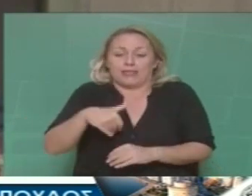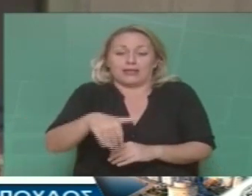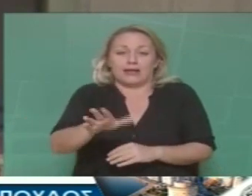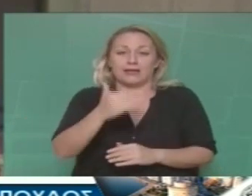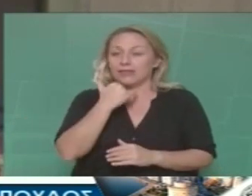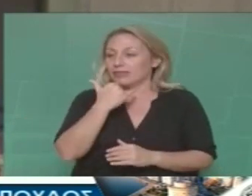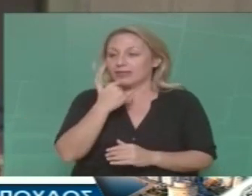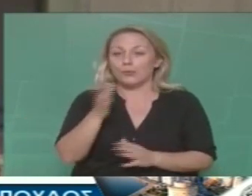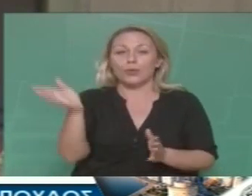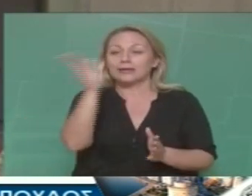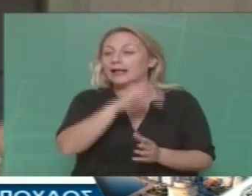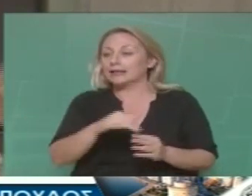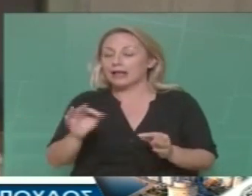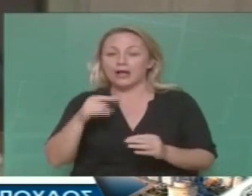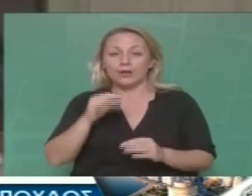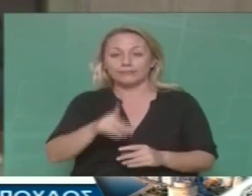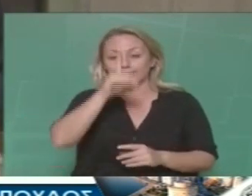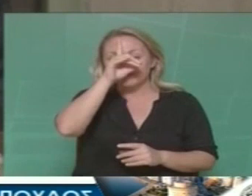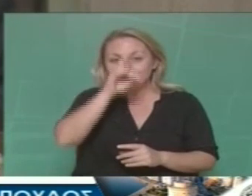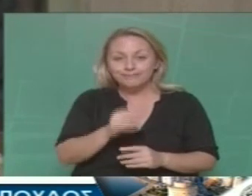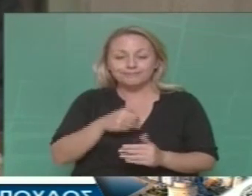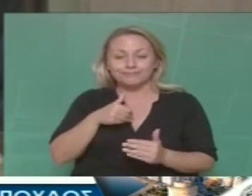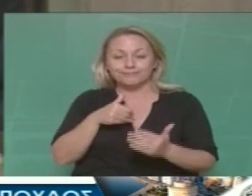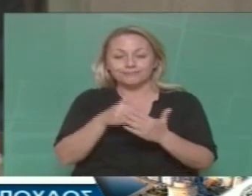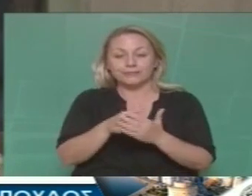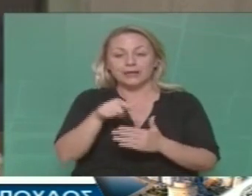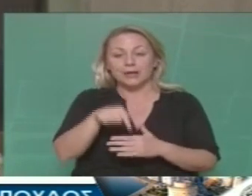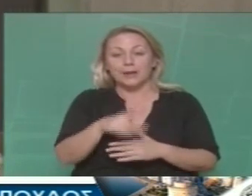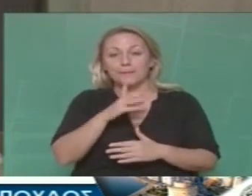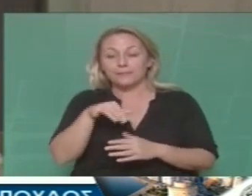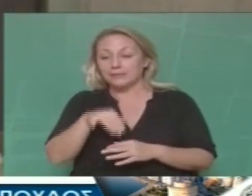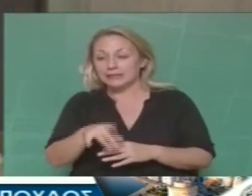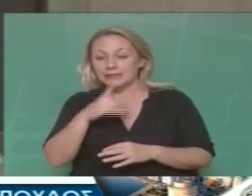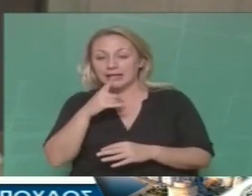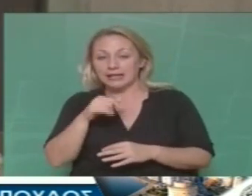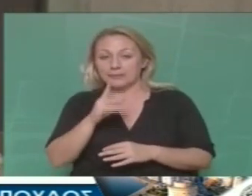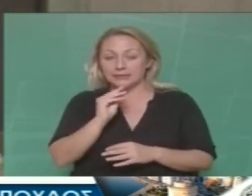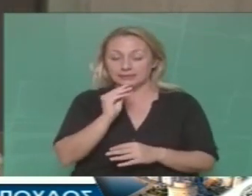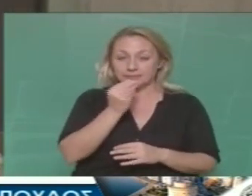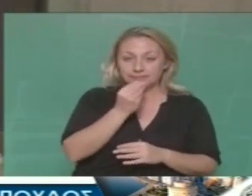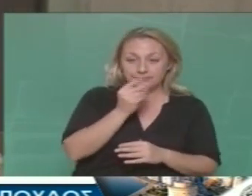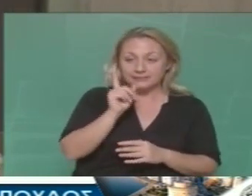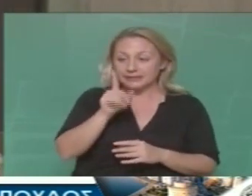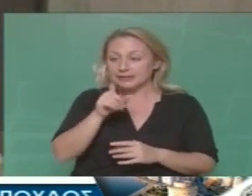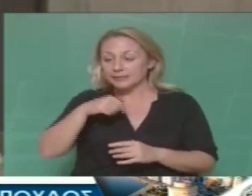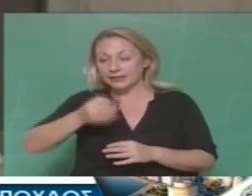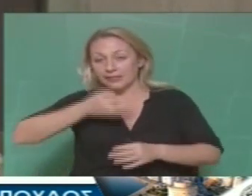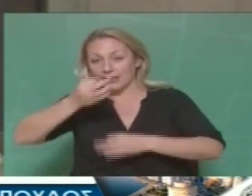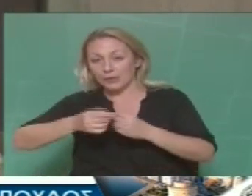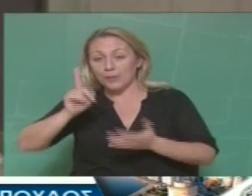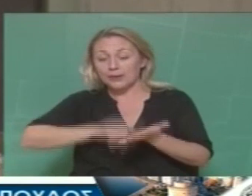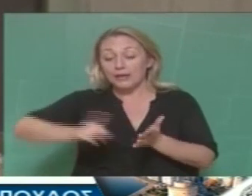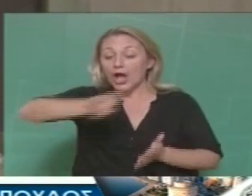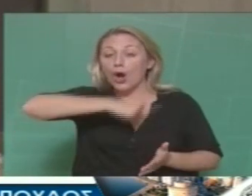αποφύγει κανένας, είτε δια της τοποθετήσεως, είτε δια της σιωπής, δεν θα αποφύγει κανένας να πάρει θέση.